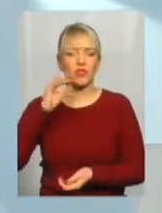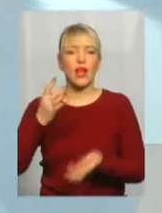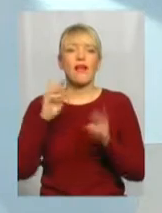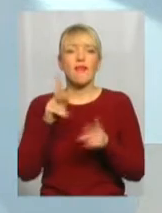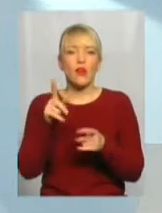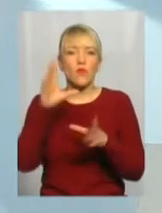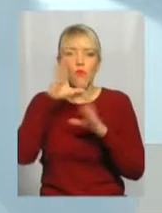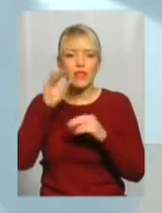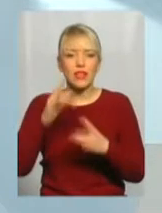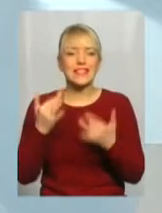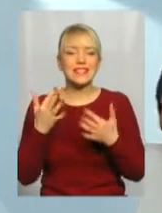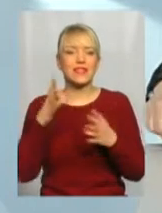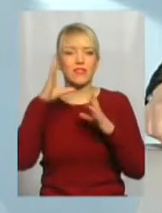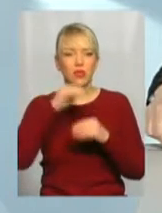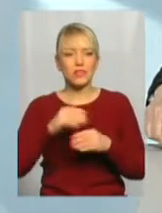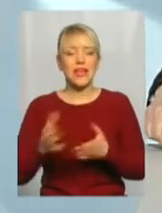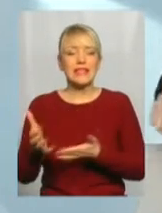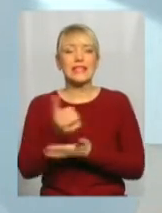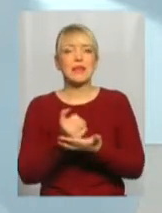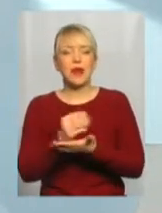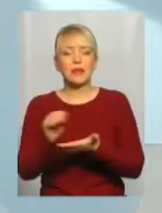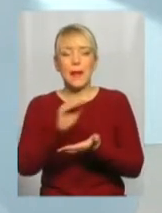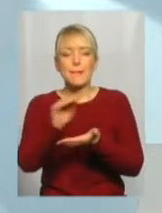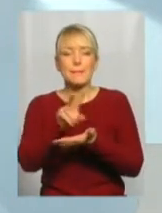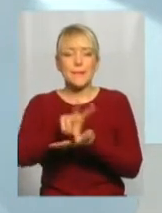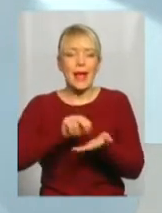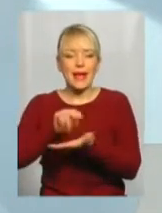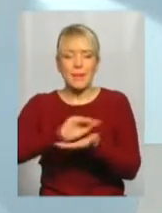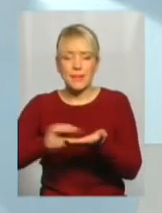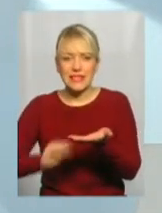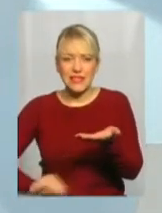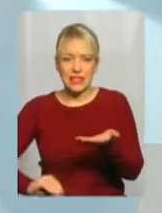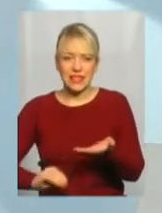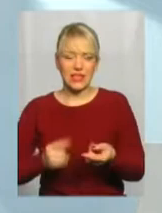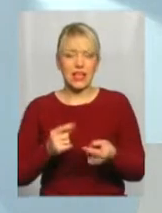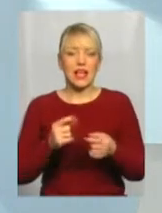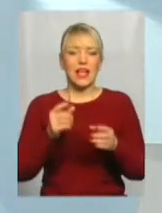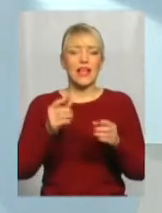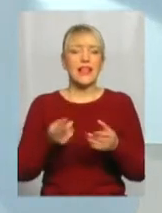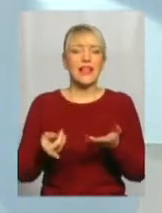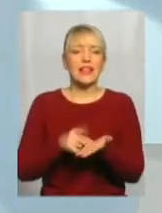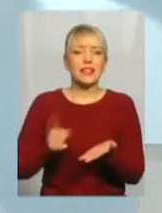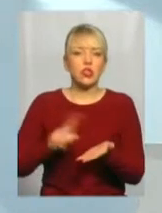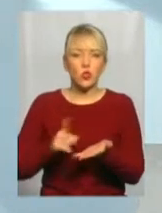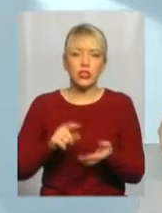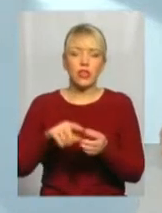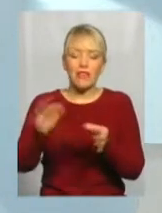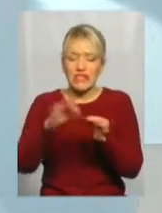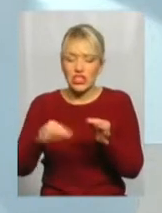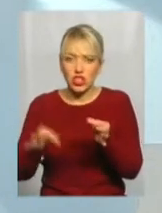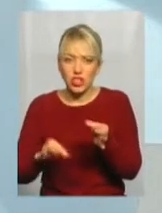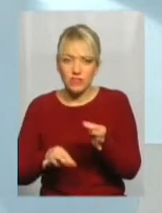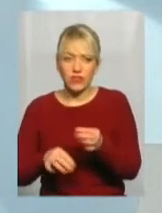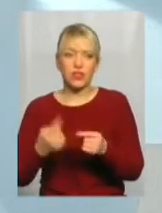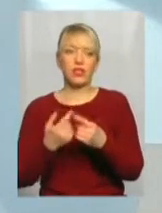вдалося зібрати переписаних оцих листочків. Він їх шив. І от тут перед вами